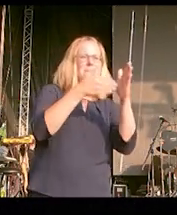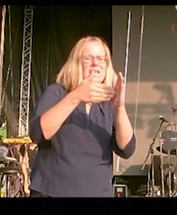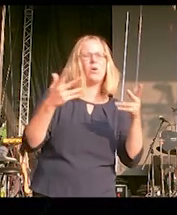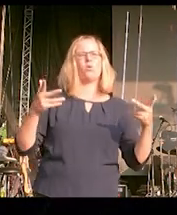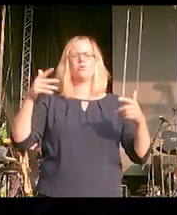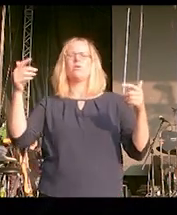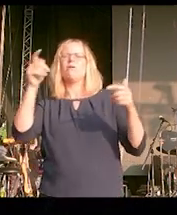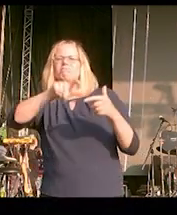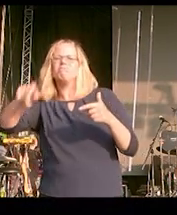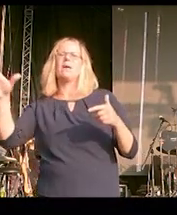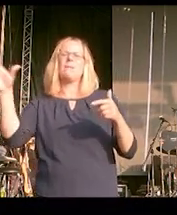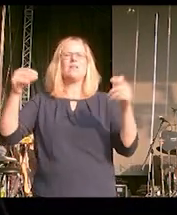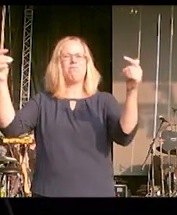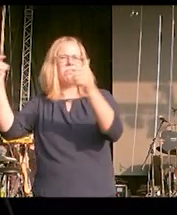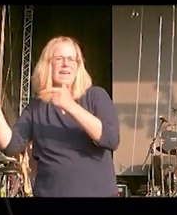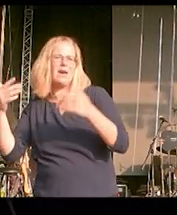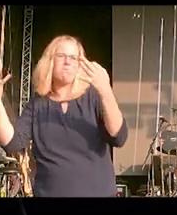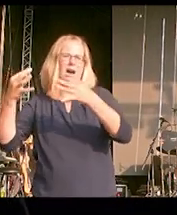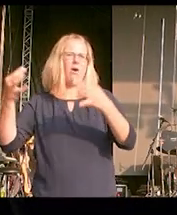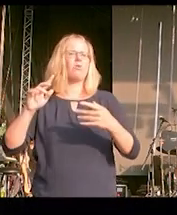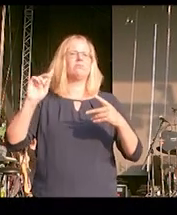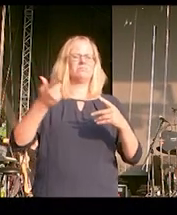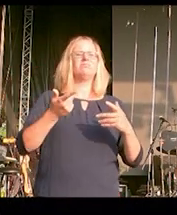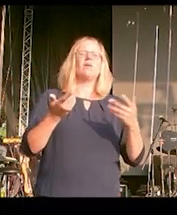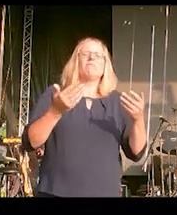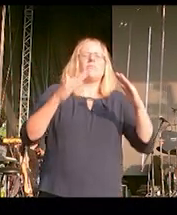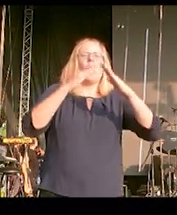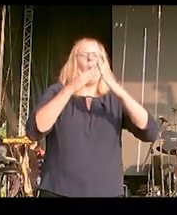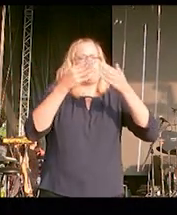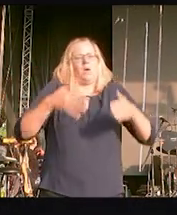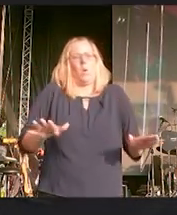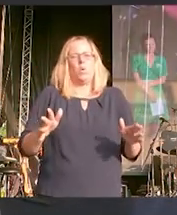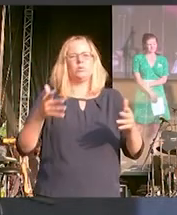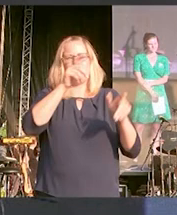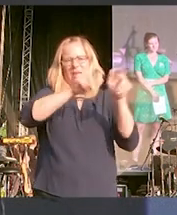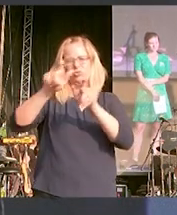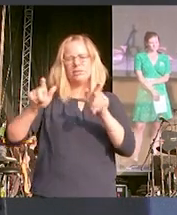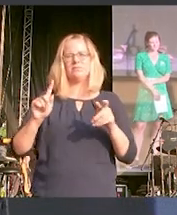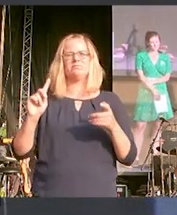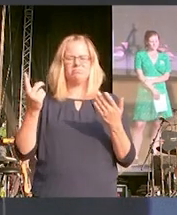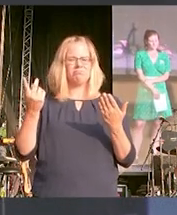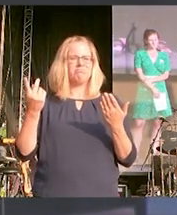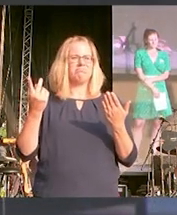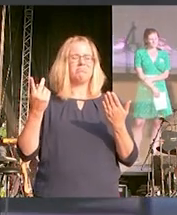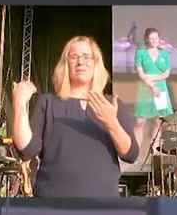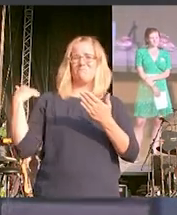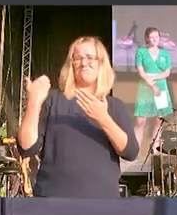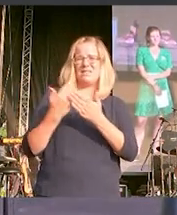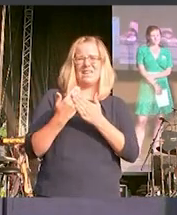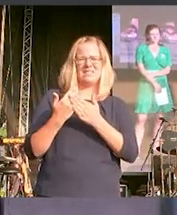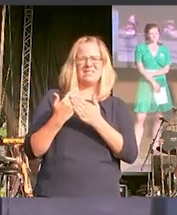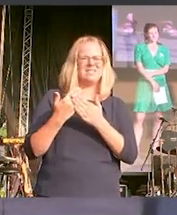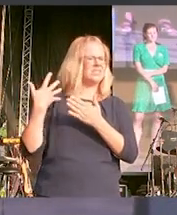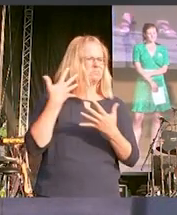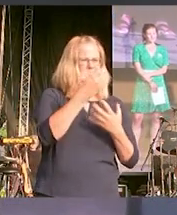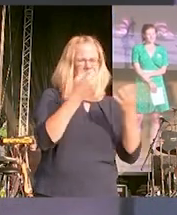mit Migrationshintergrund, obdachlose Menschen. Und wir müssen feststellen, dass in letzter Zeit diese Menschen